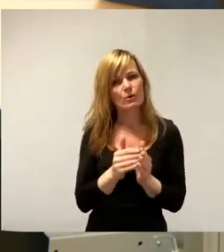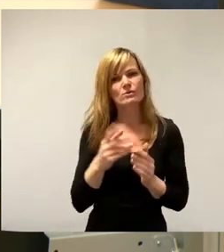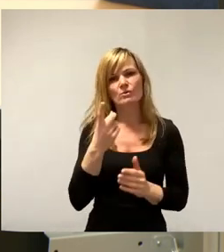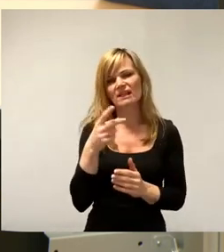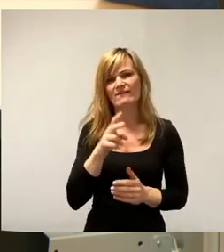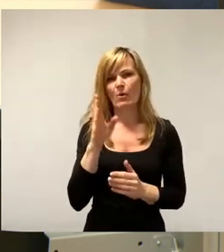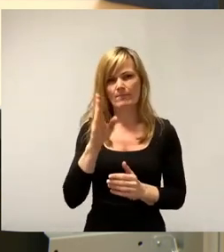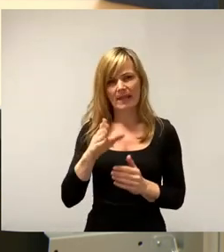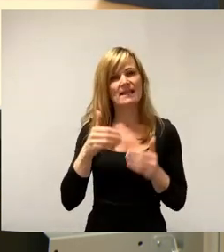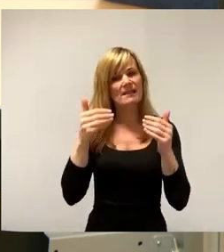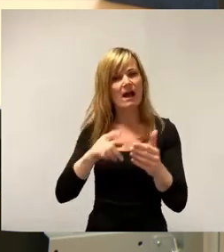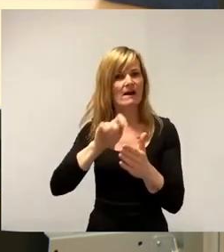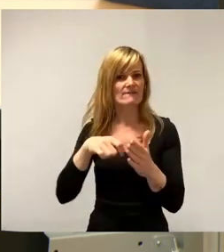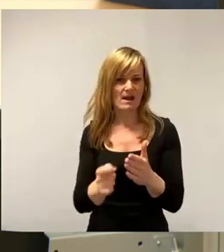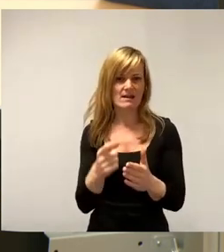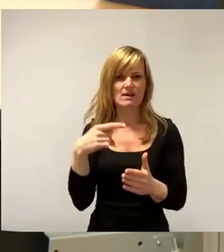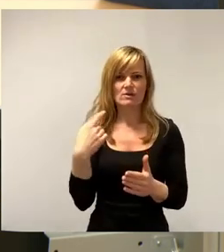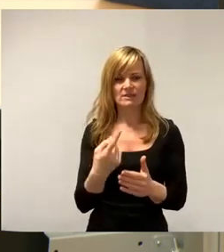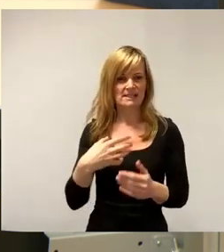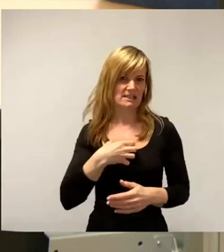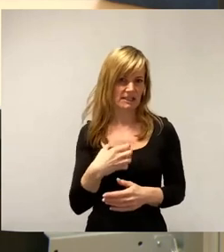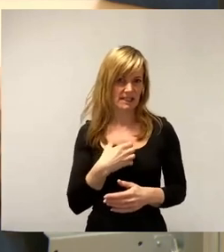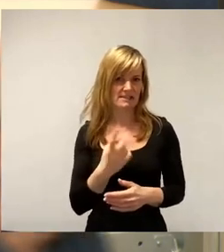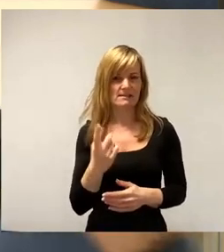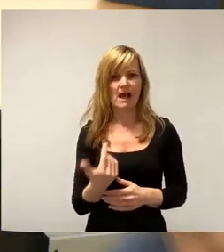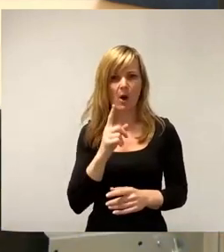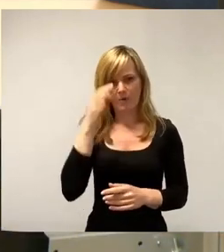nach der Wahl und das müssen die Dresdnerinnen und Dresdner auch wissen.